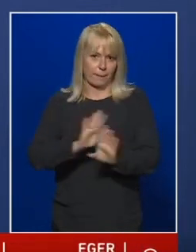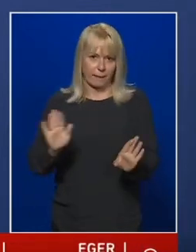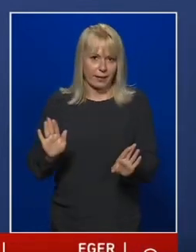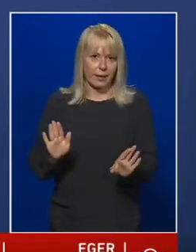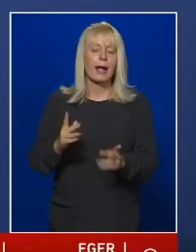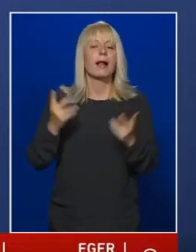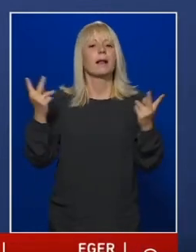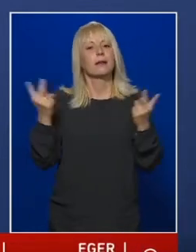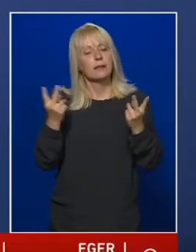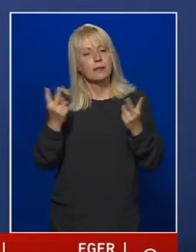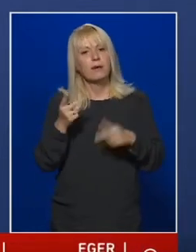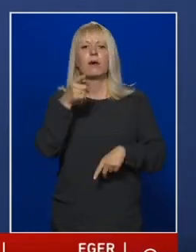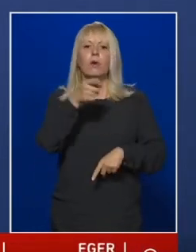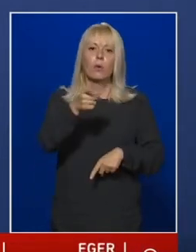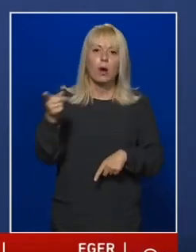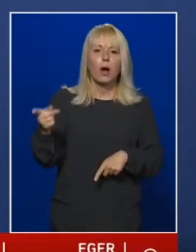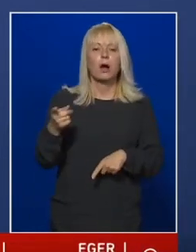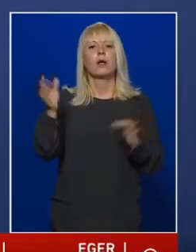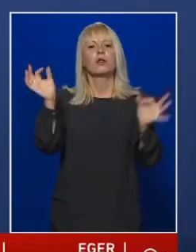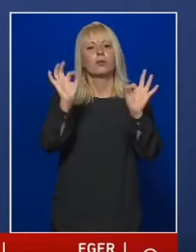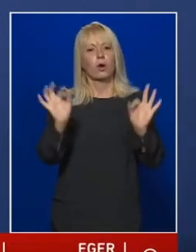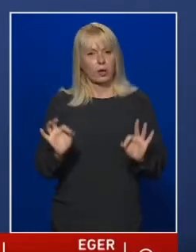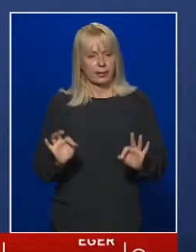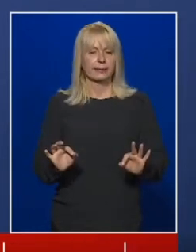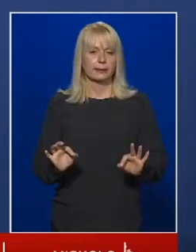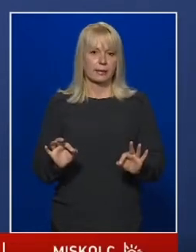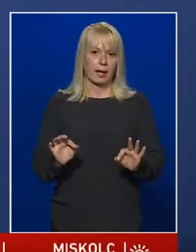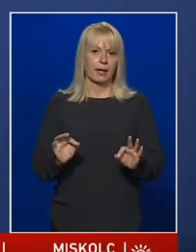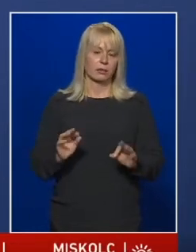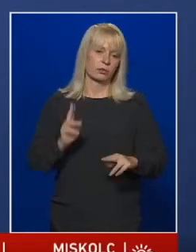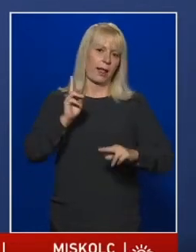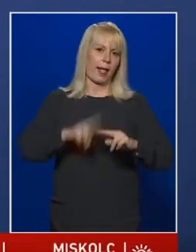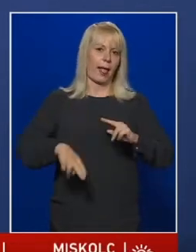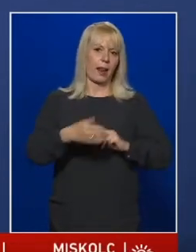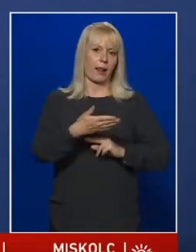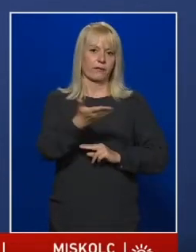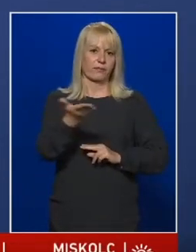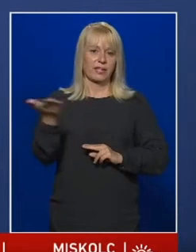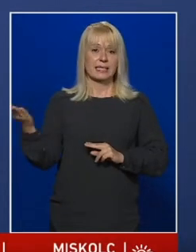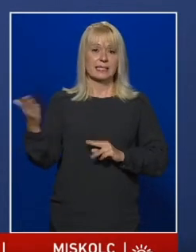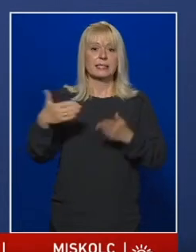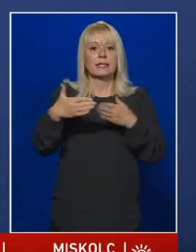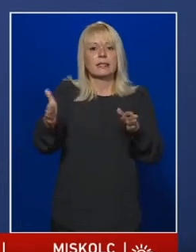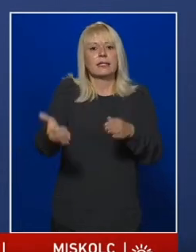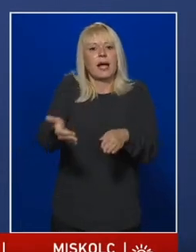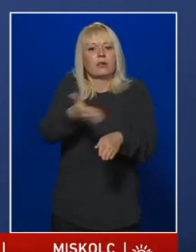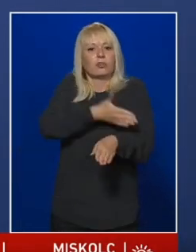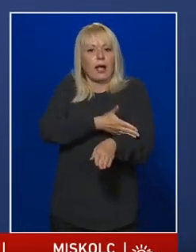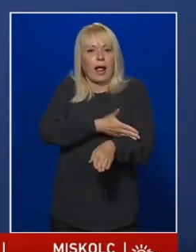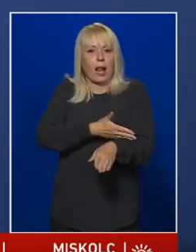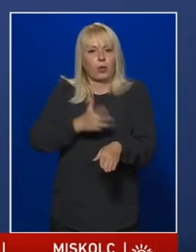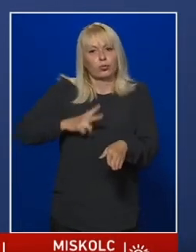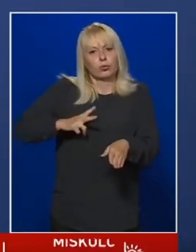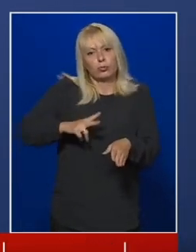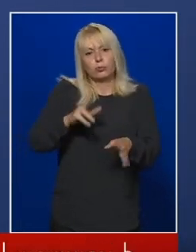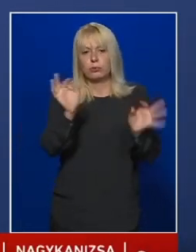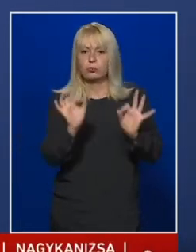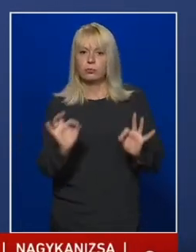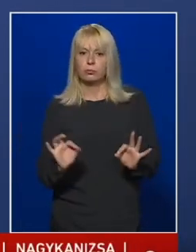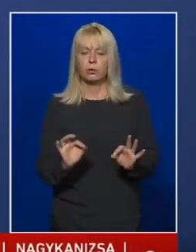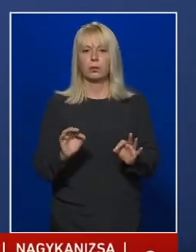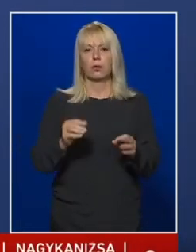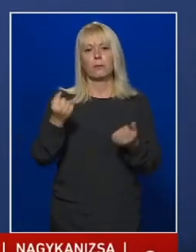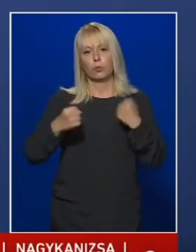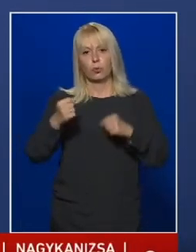nyilvánvalóan azokat a takarításokat elvégzik a nyitás előtt, a működtetők, a